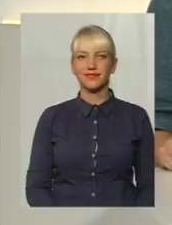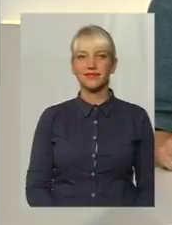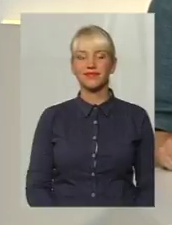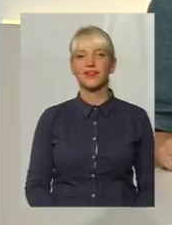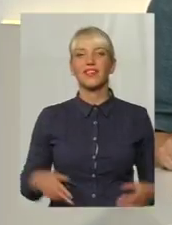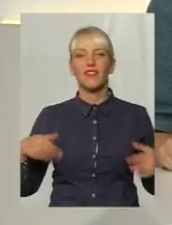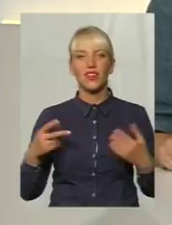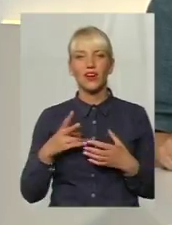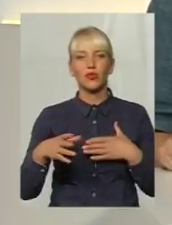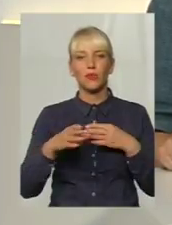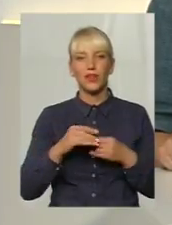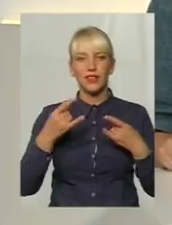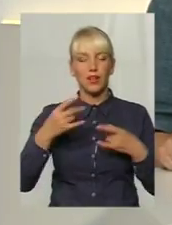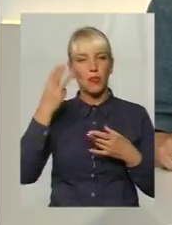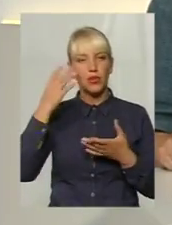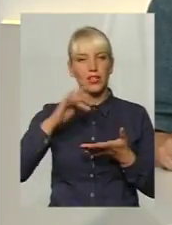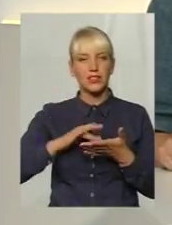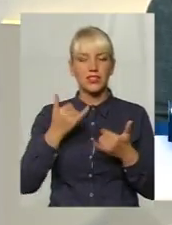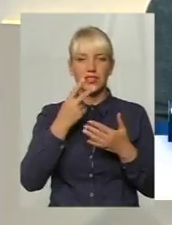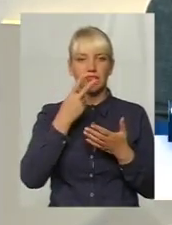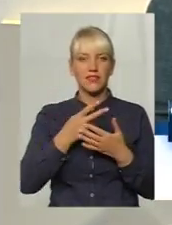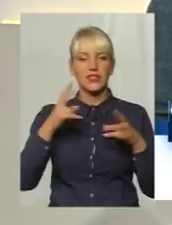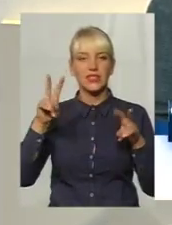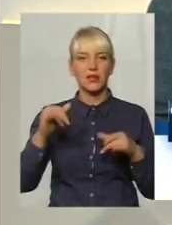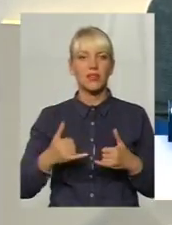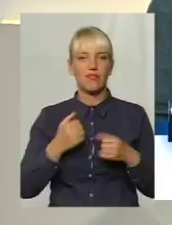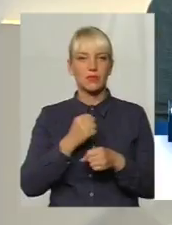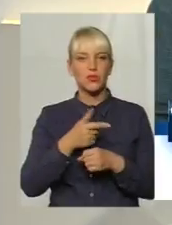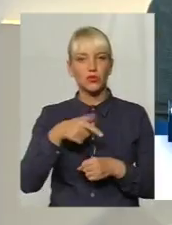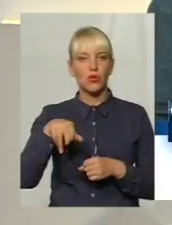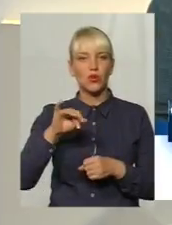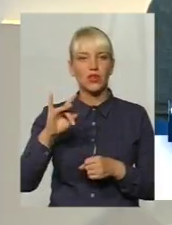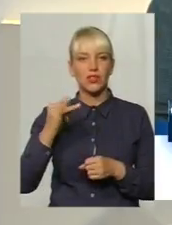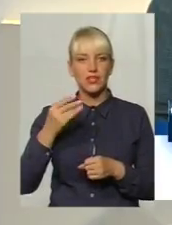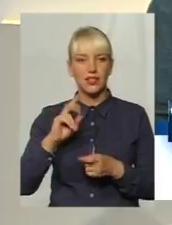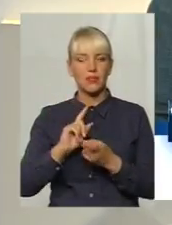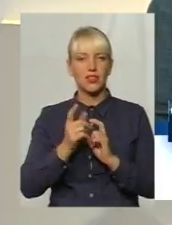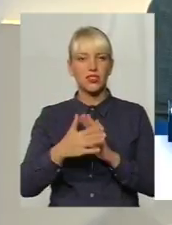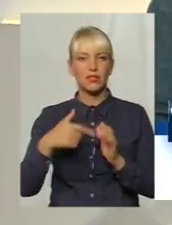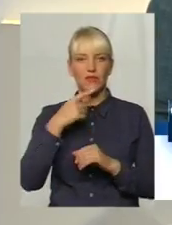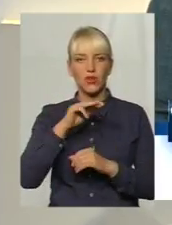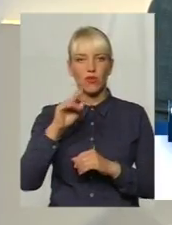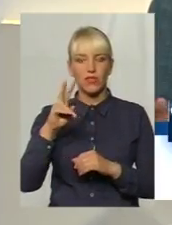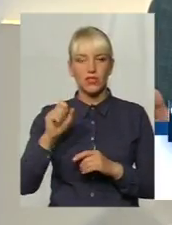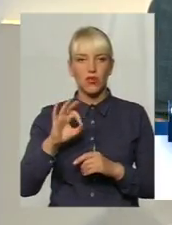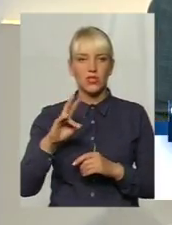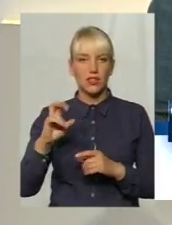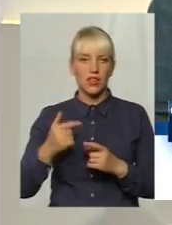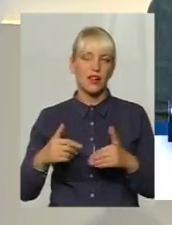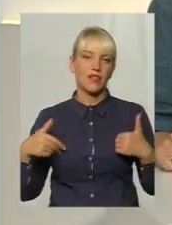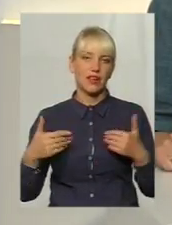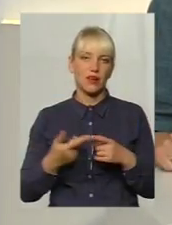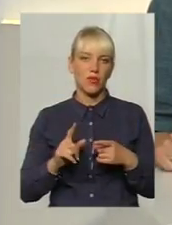Вітаю всіх, приєднався до телеканалу Поділля Центр. В ефірі тема. Для вас працює Володимир Гординський та Оксана Фіновська, перекладаю на мови жестів. Отже, ми знову